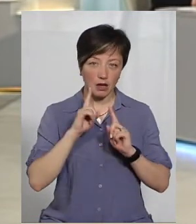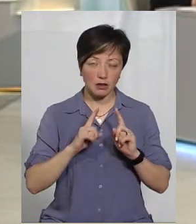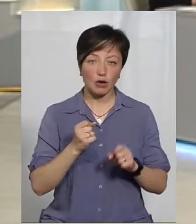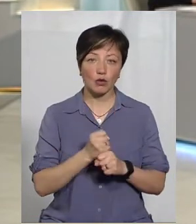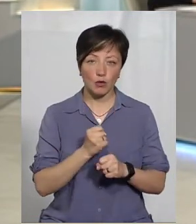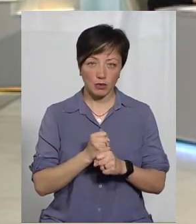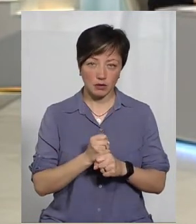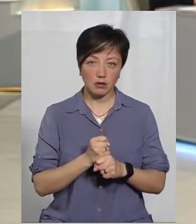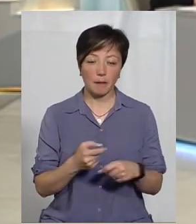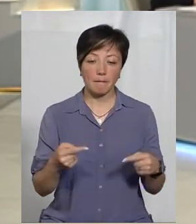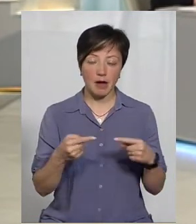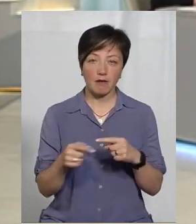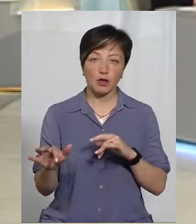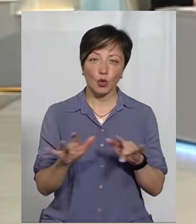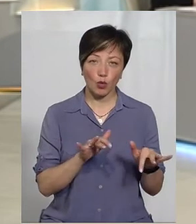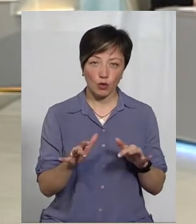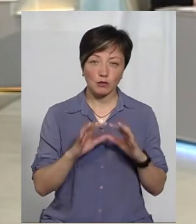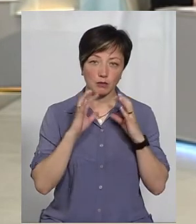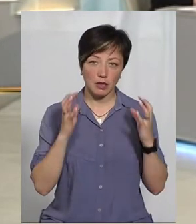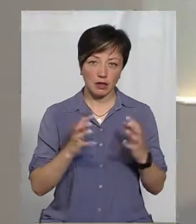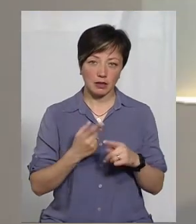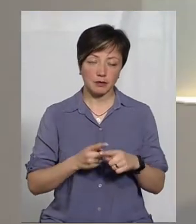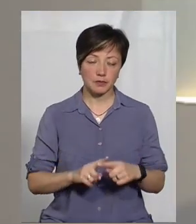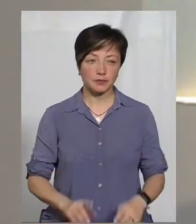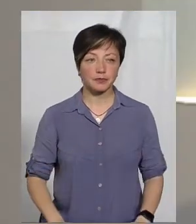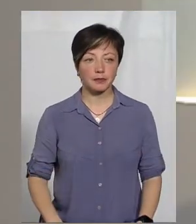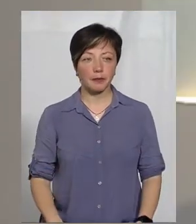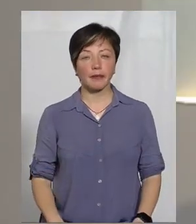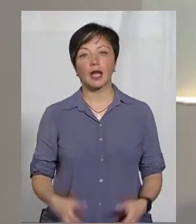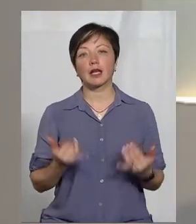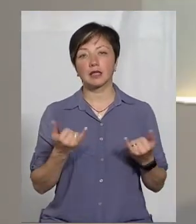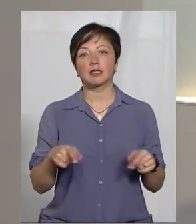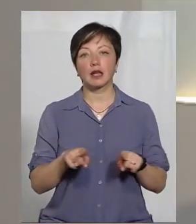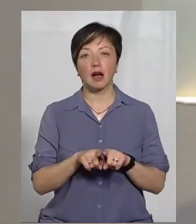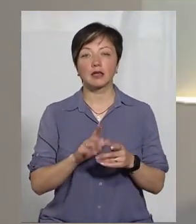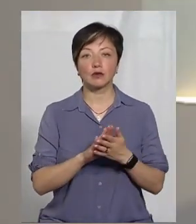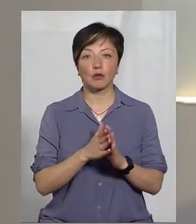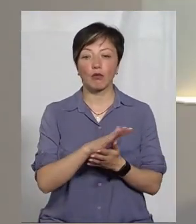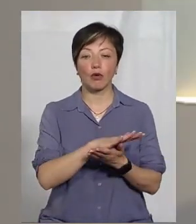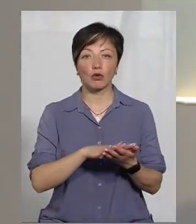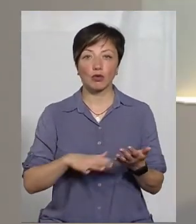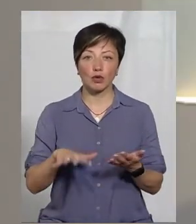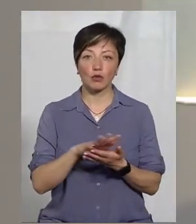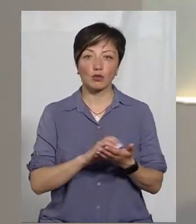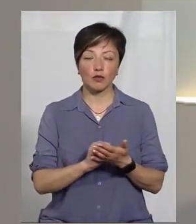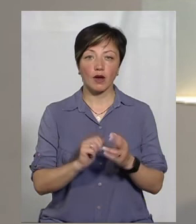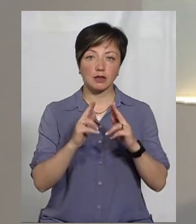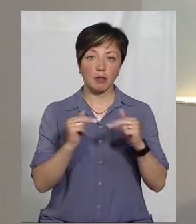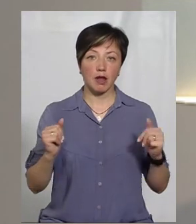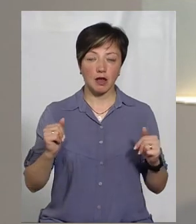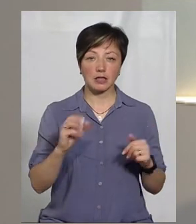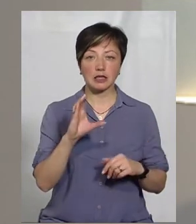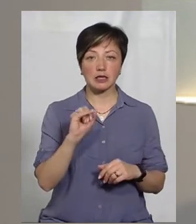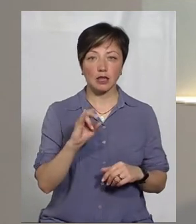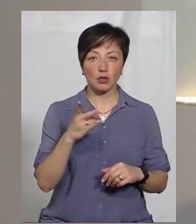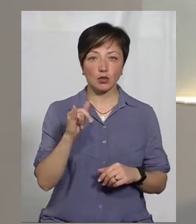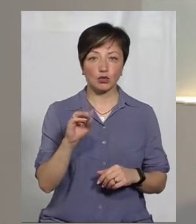робить певні кроки для того, щоб зберегти. Ну, зараз така ситуація продовжує руйнуватися Палац Сангушків. І